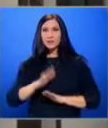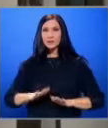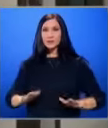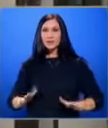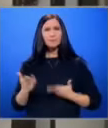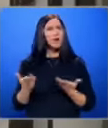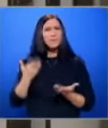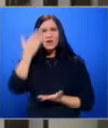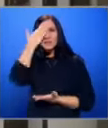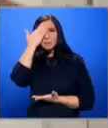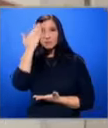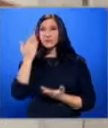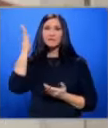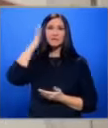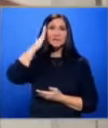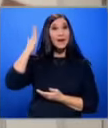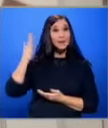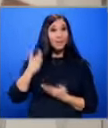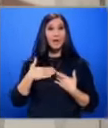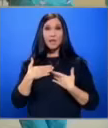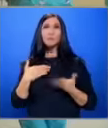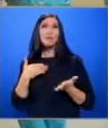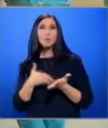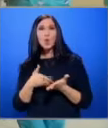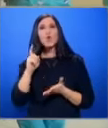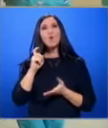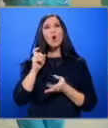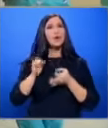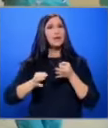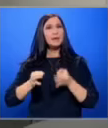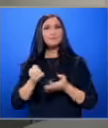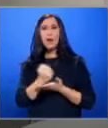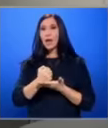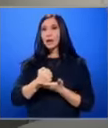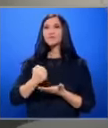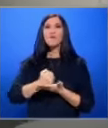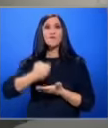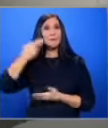Каква е заболеваемостта в страната и има ли противогрипни медикаменти в аптеките?